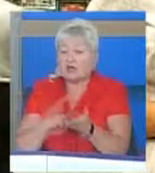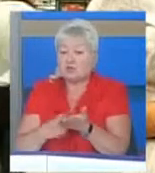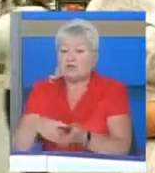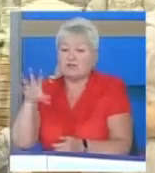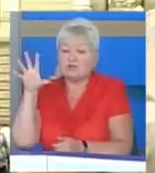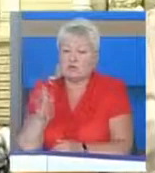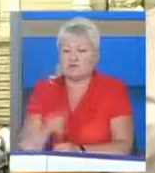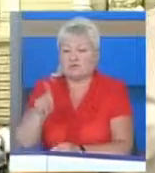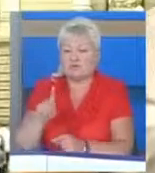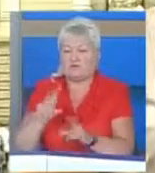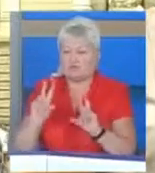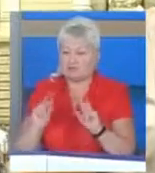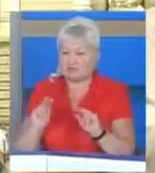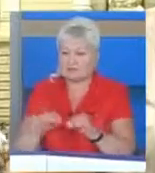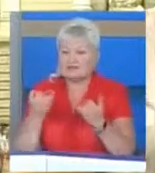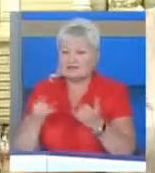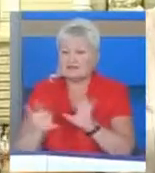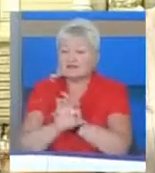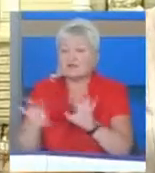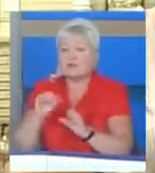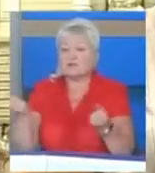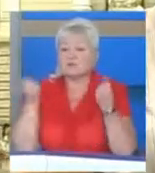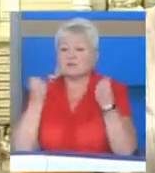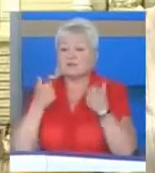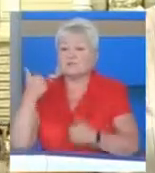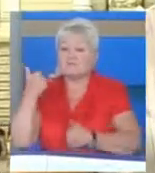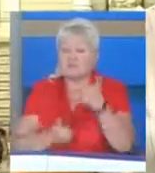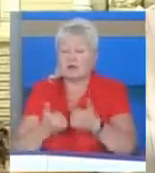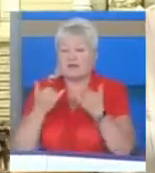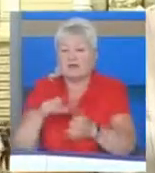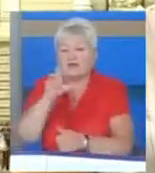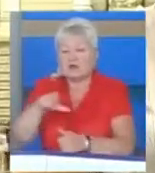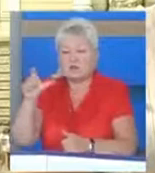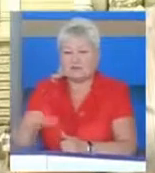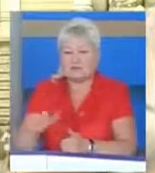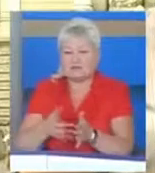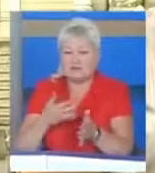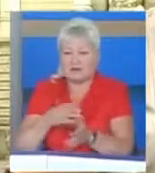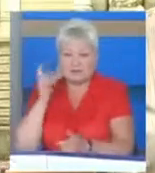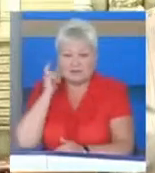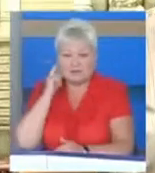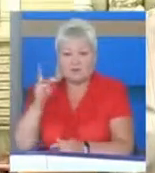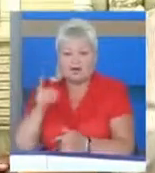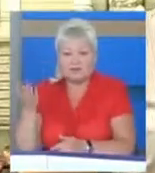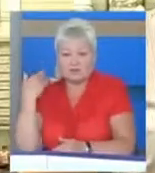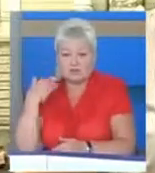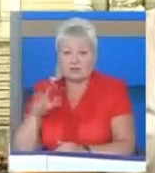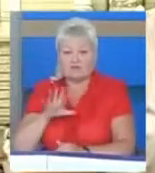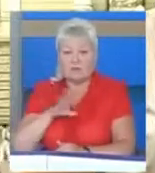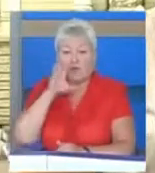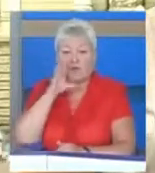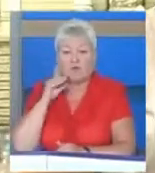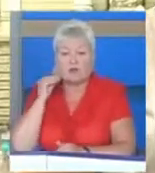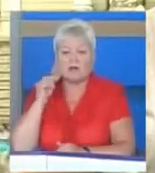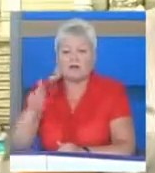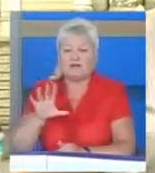що вони щасливі. І зараз розповім вам про спортивні змагання для людей з вадами слуху. Вони нещодавно відбулися в Болгарії і там